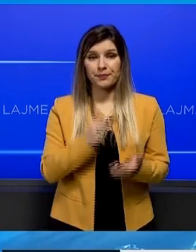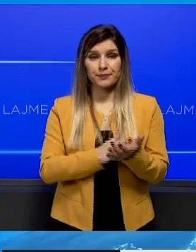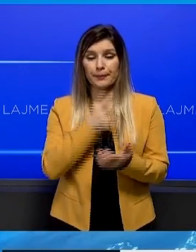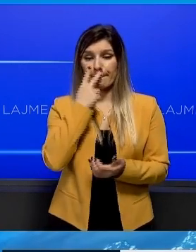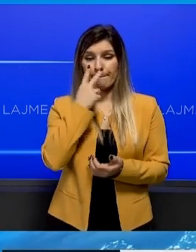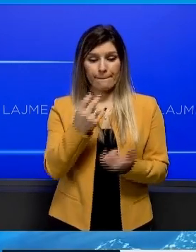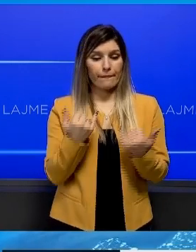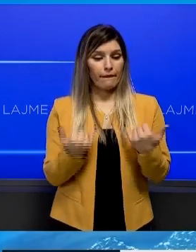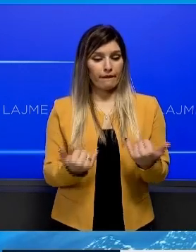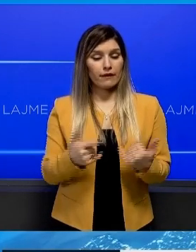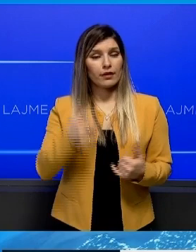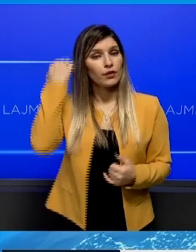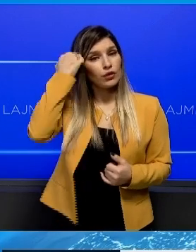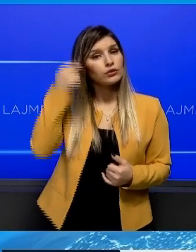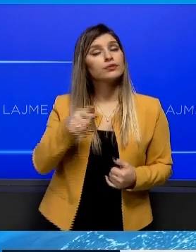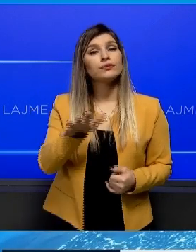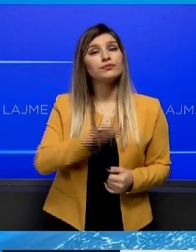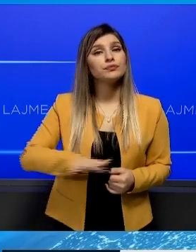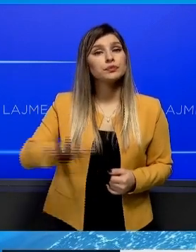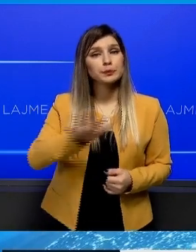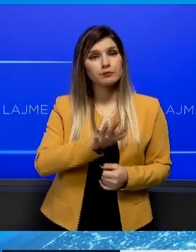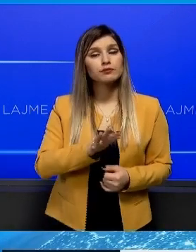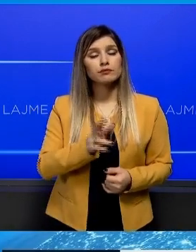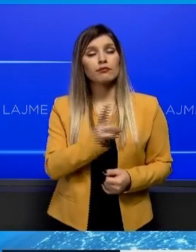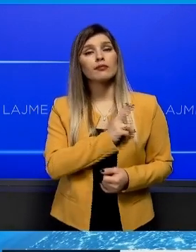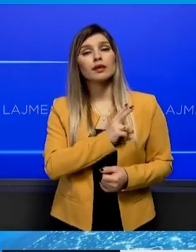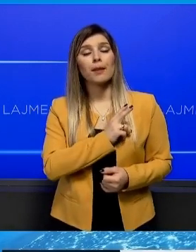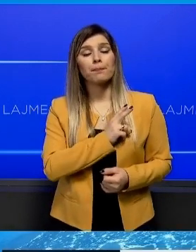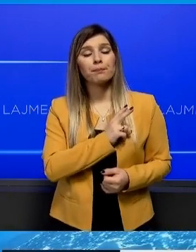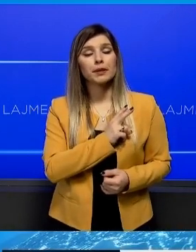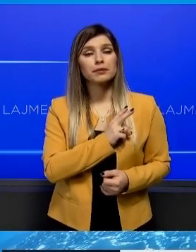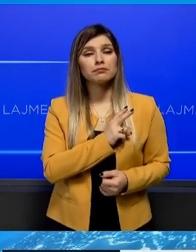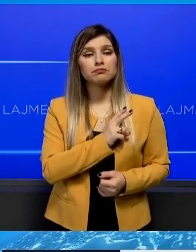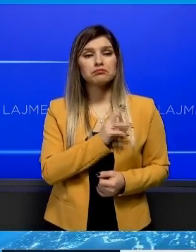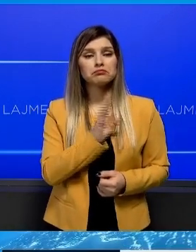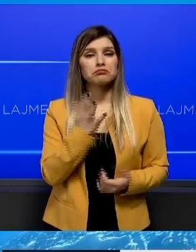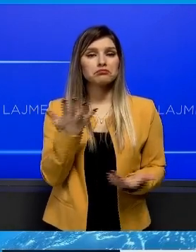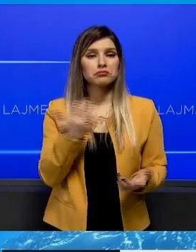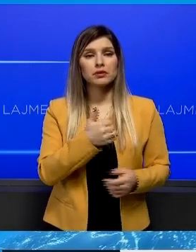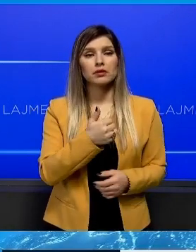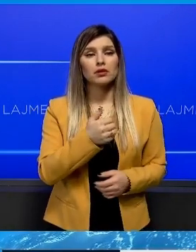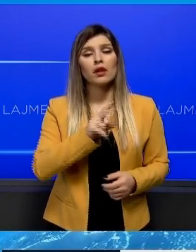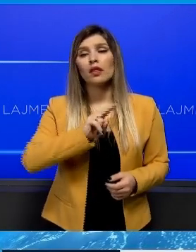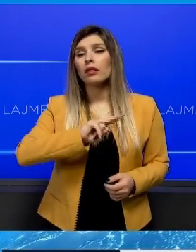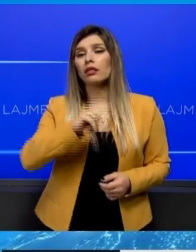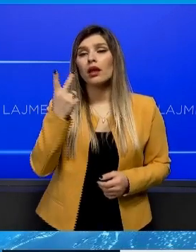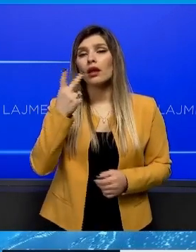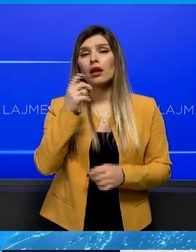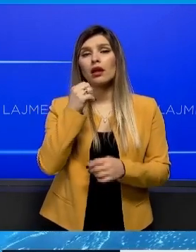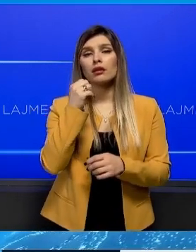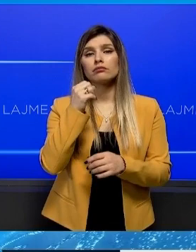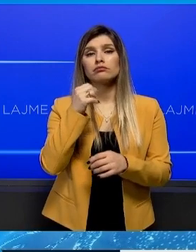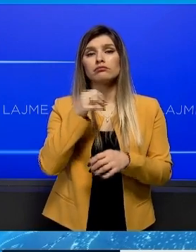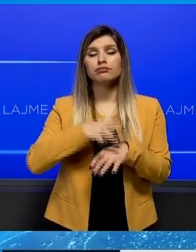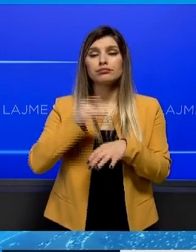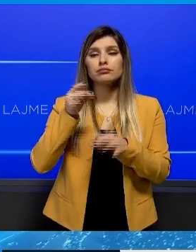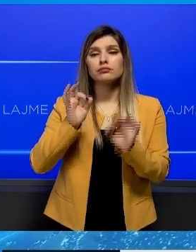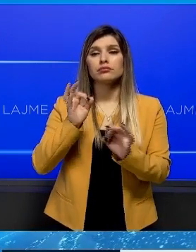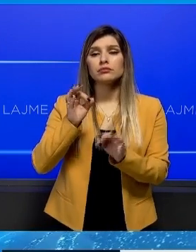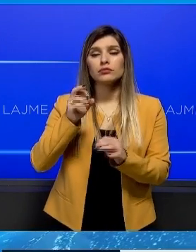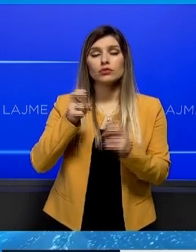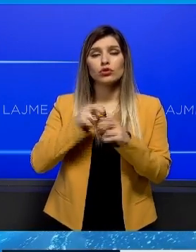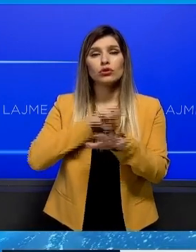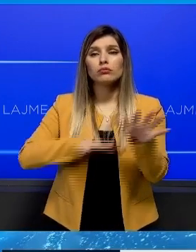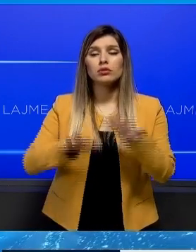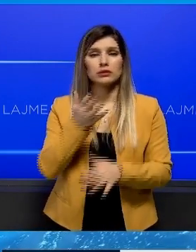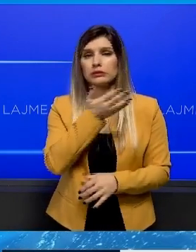për moment në Kosovë, tani për tani kemi vetëm, nuk kemi ndo një industri të zhvilluan. rritja